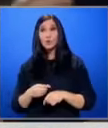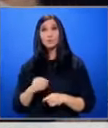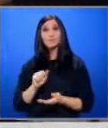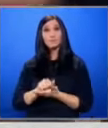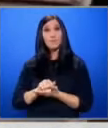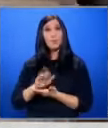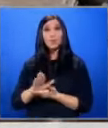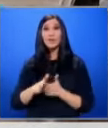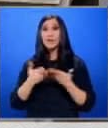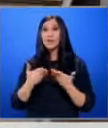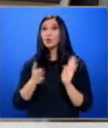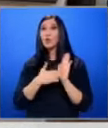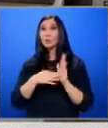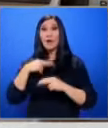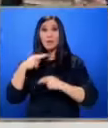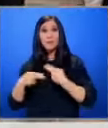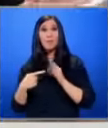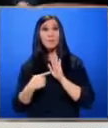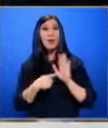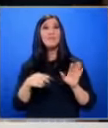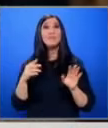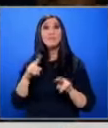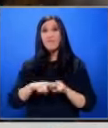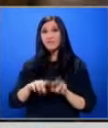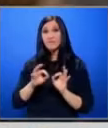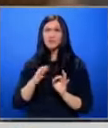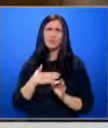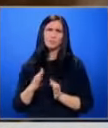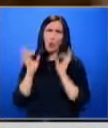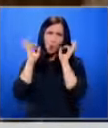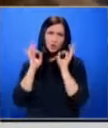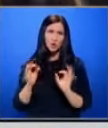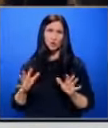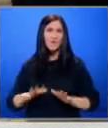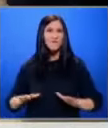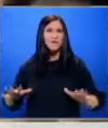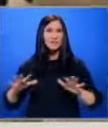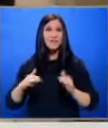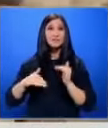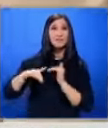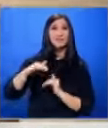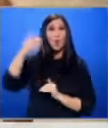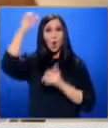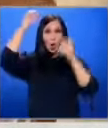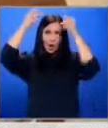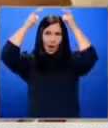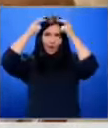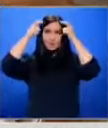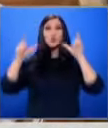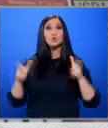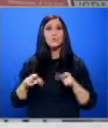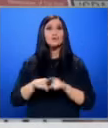и документалните сериали, излъчвани по Netflix, ще имат много сериозно въздействие върху кралското семейство, какво и върху